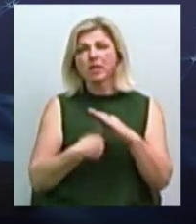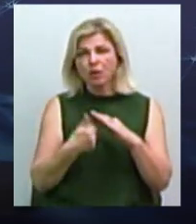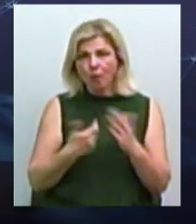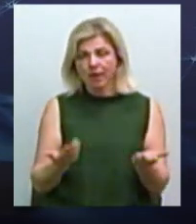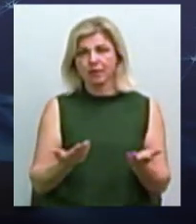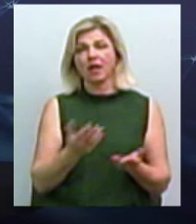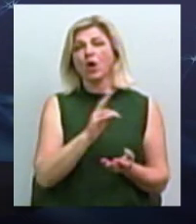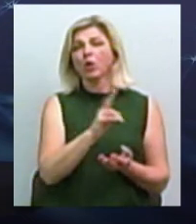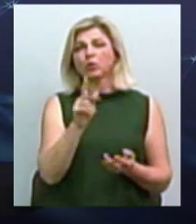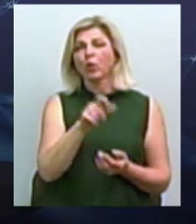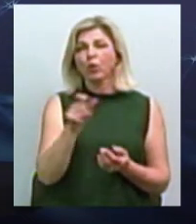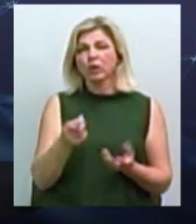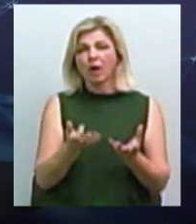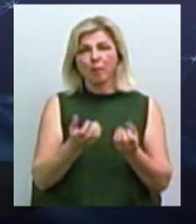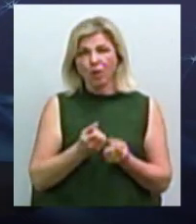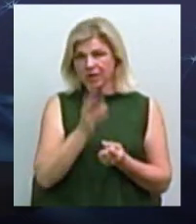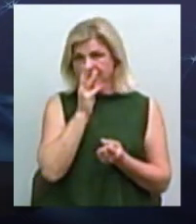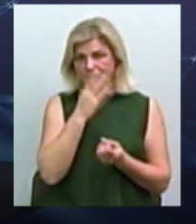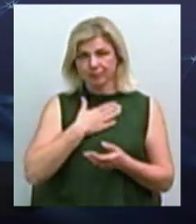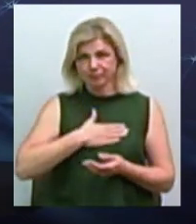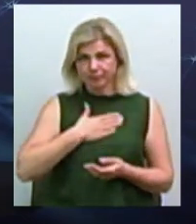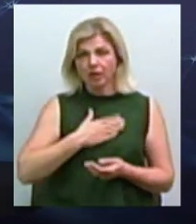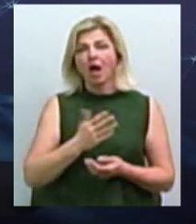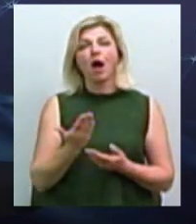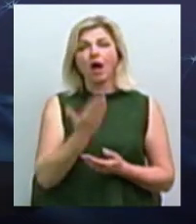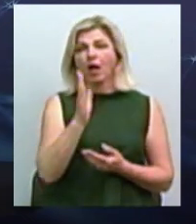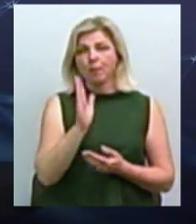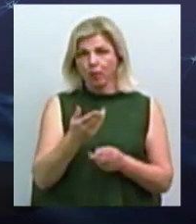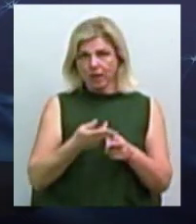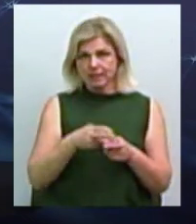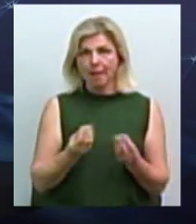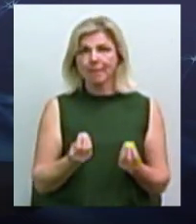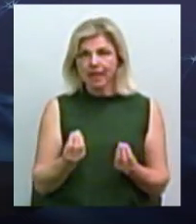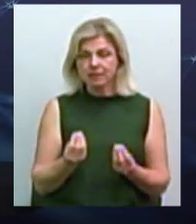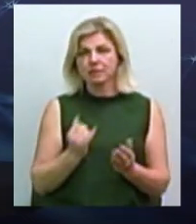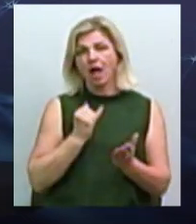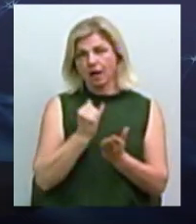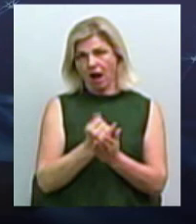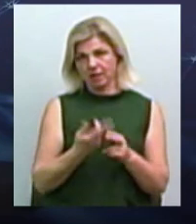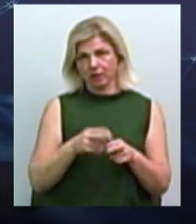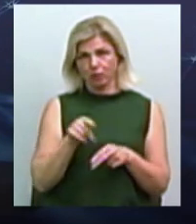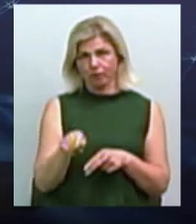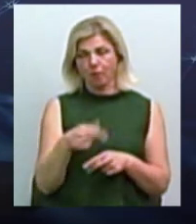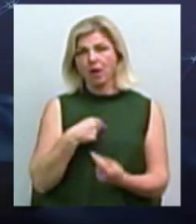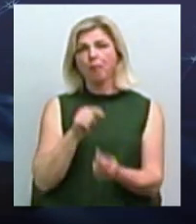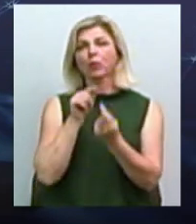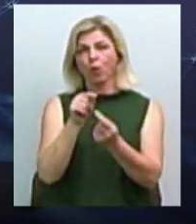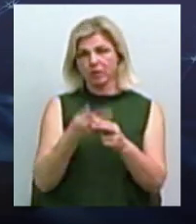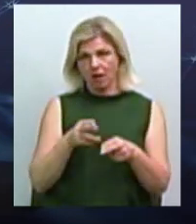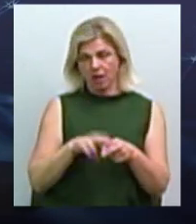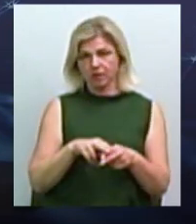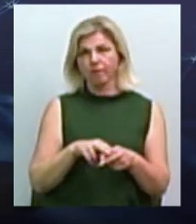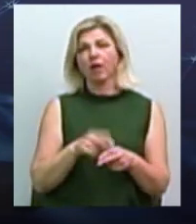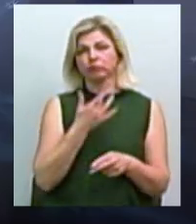сьогодні люди отримують невеликі заробітні плати, який це буде бізнес або заробіток. Тому ми проти цього закону категорично